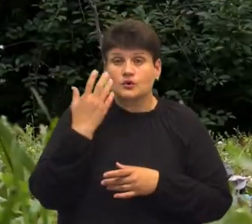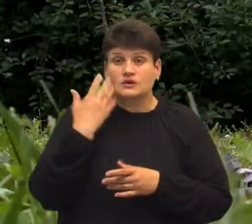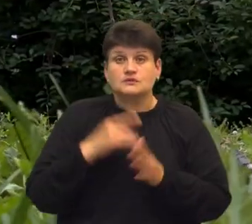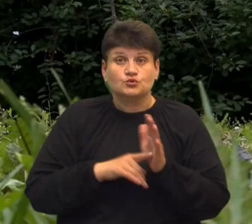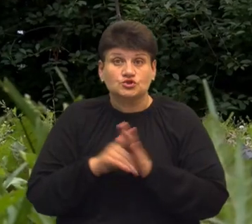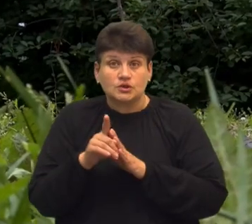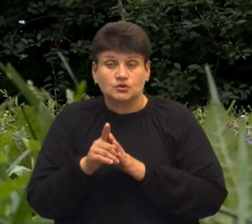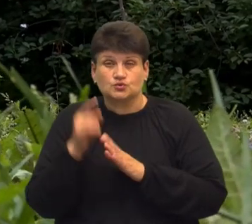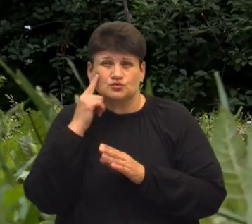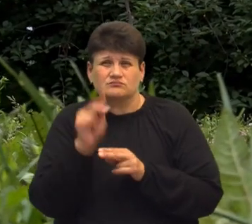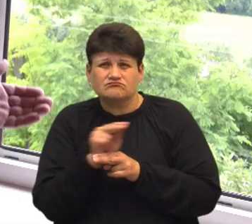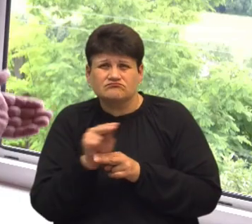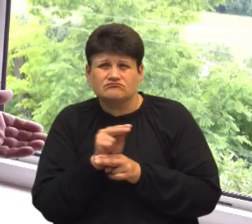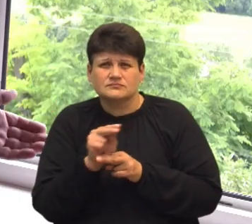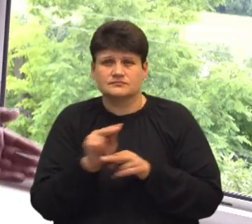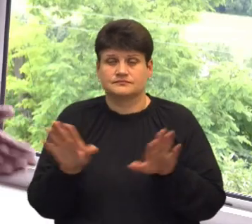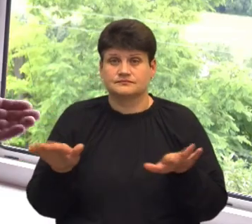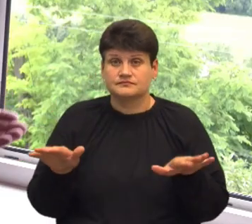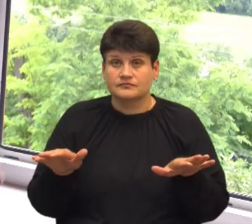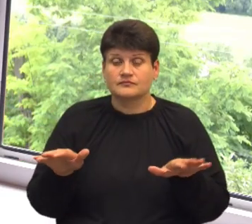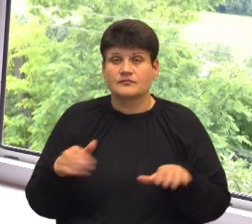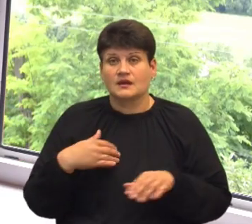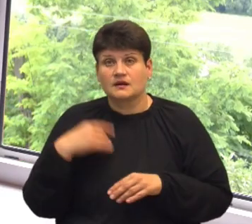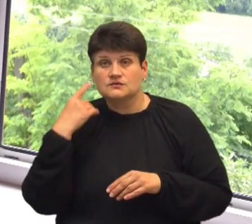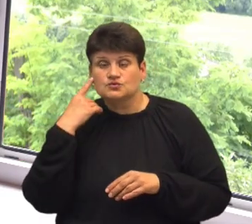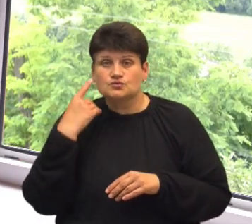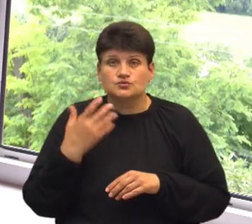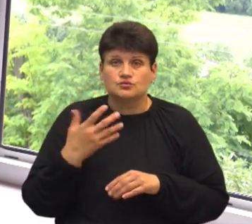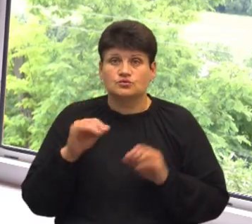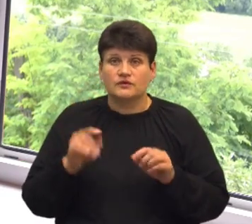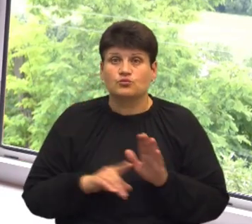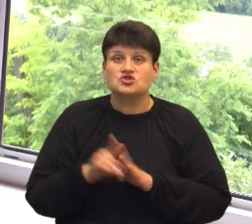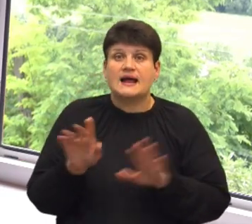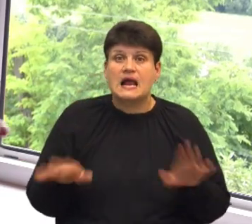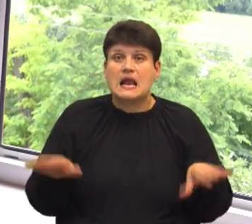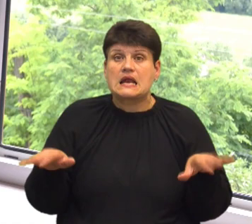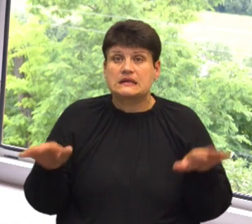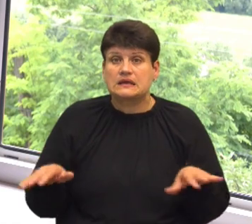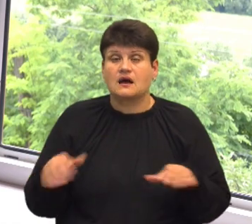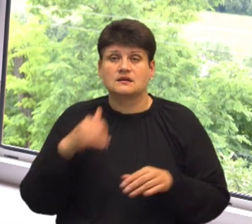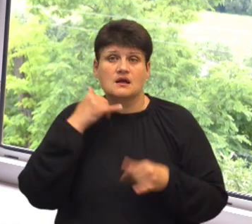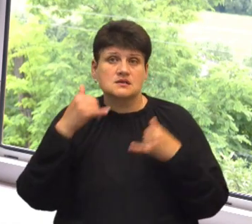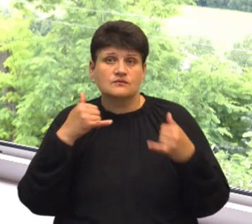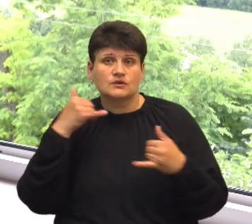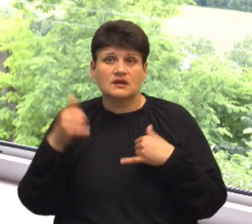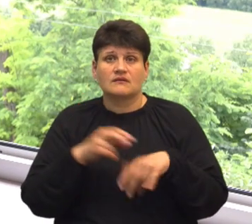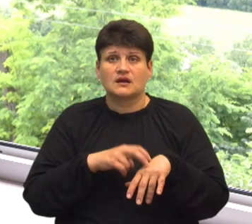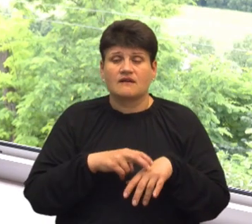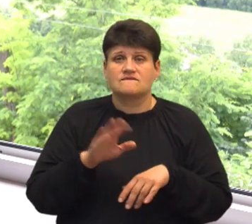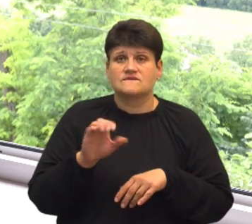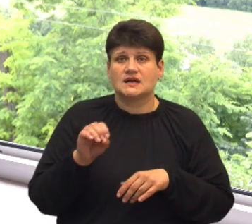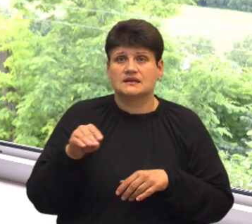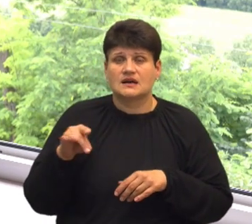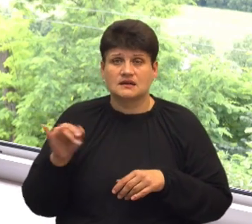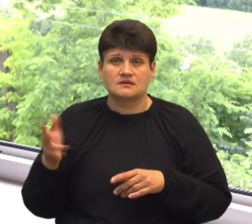сподівався вилікувати лелеку. Я думав, можливо, що він все почне літати, але дзвонив до лікарів, до ветеринарів. Сказав, що він